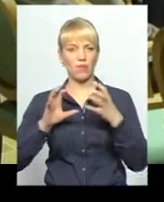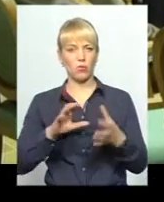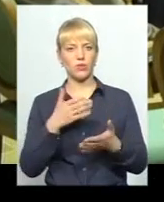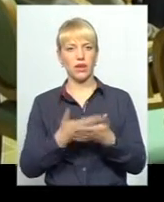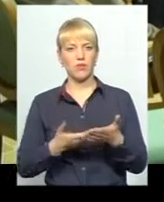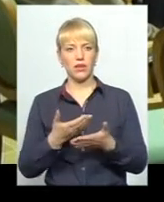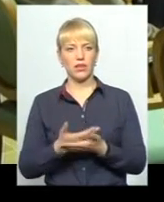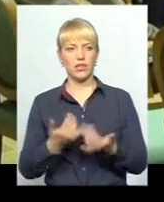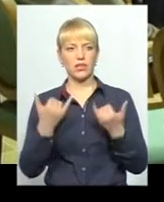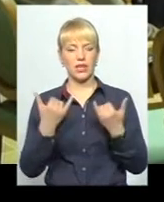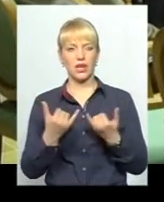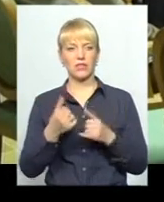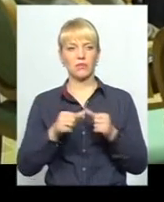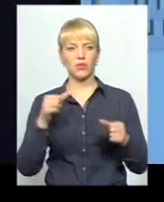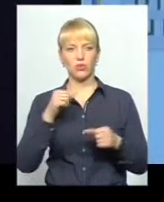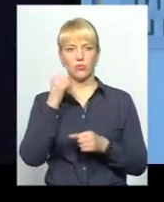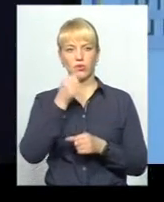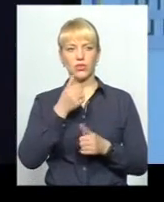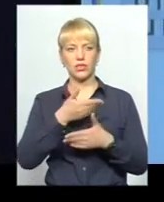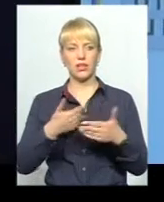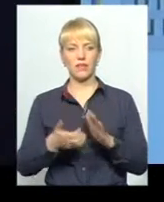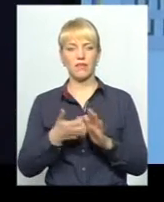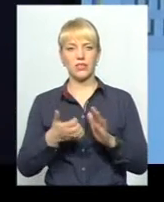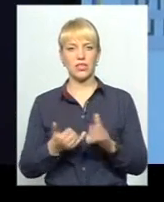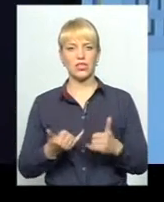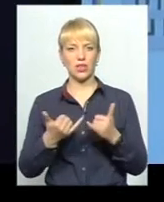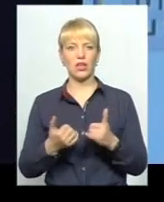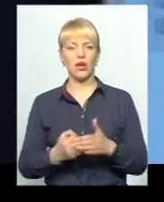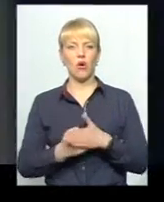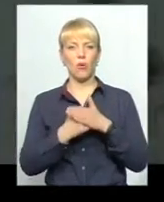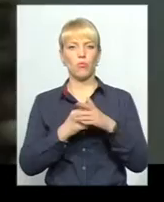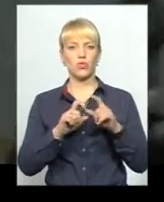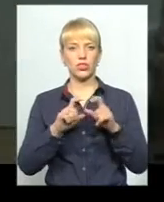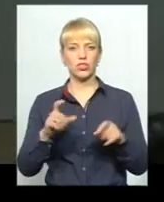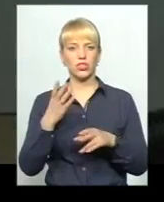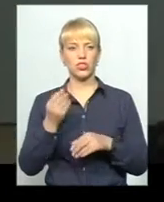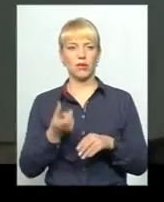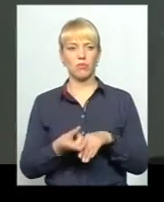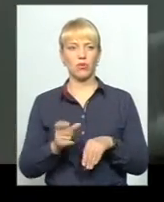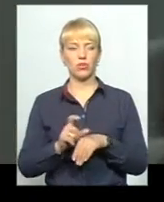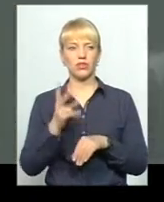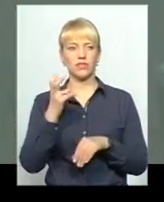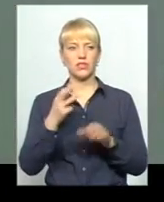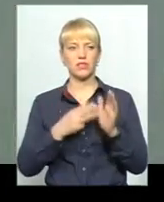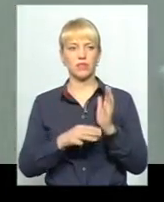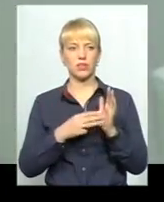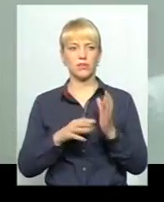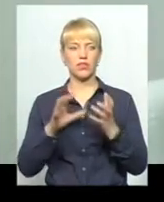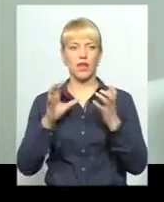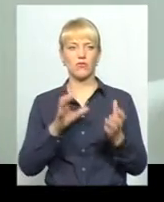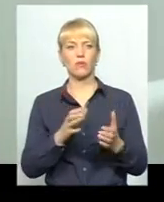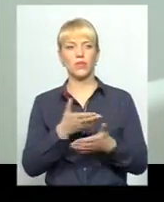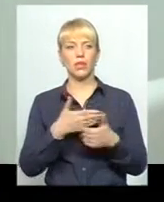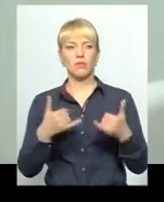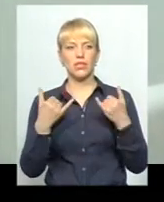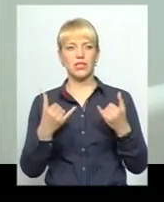Наприклад, зараз, якщо минулого року нам не вистачало до опорних шкіл ще понад 280 автобусів, то зараз